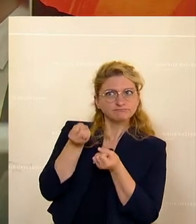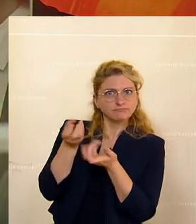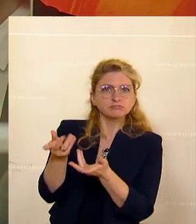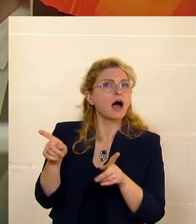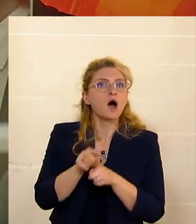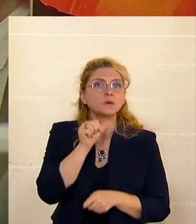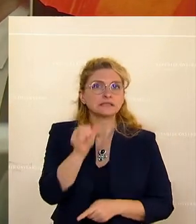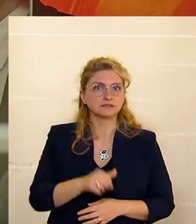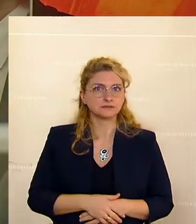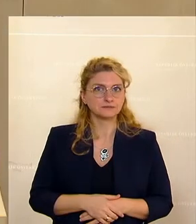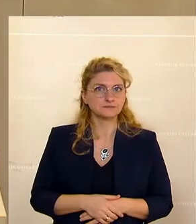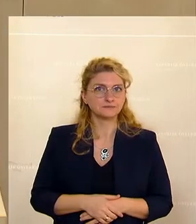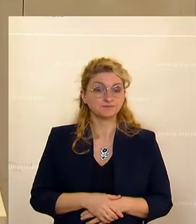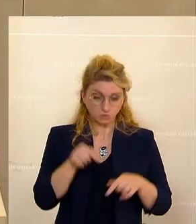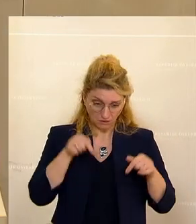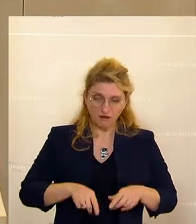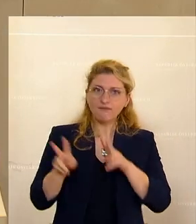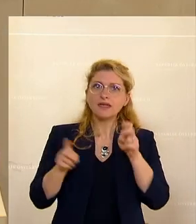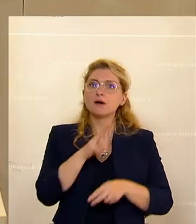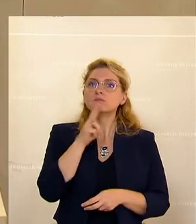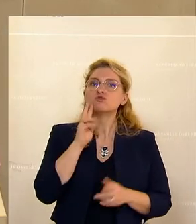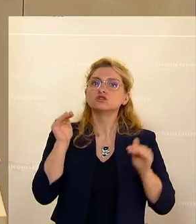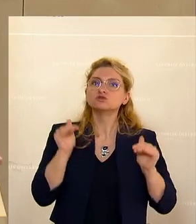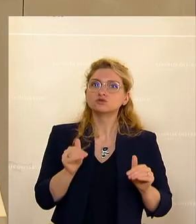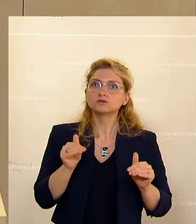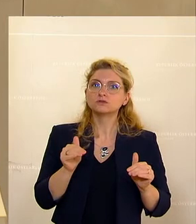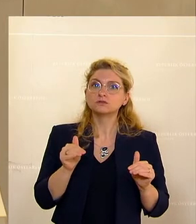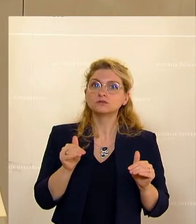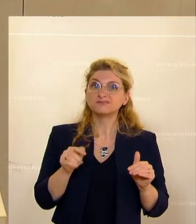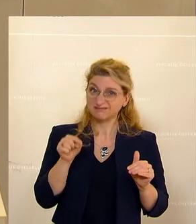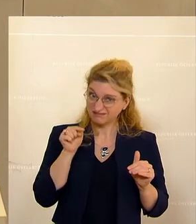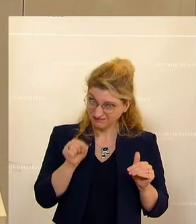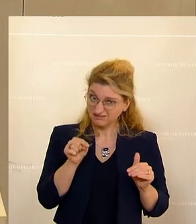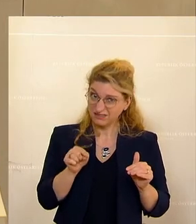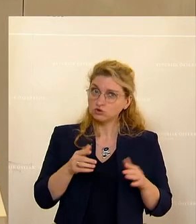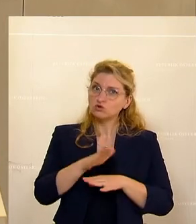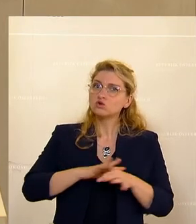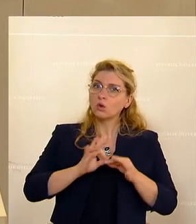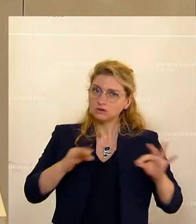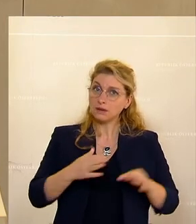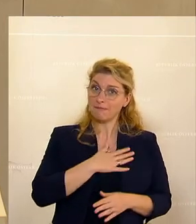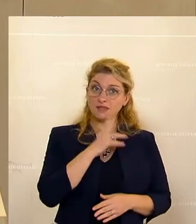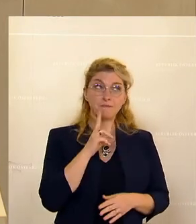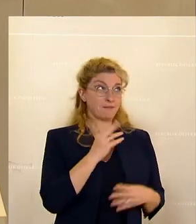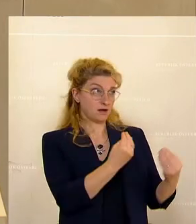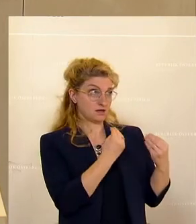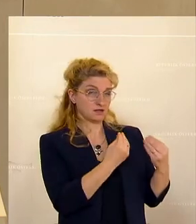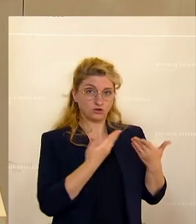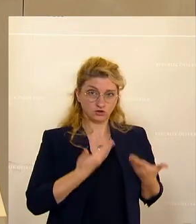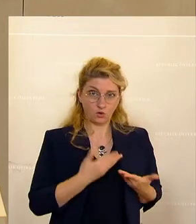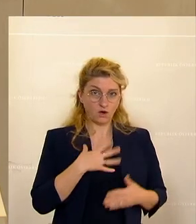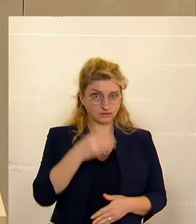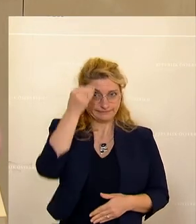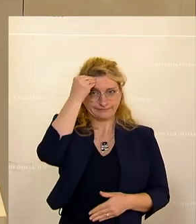es ja hier zum Thema Mutterschutz geht, das ist der Grundsatz, den mir meine Mutter gelernt hat. Und den ich auch